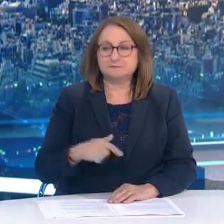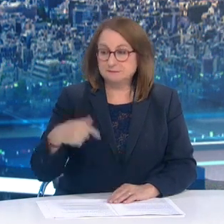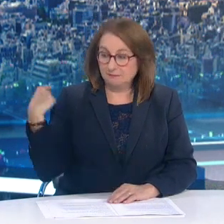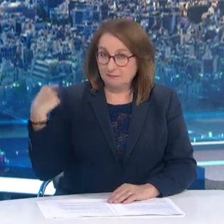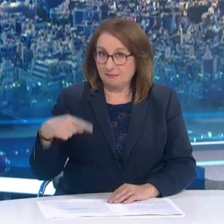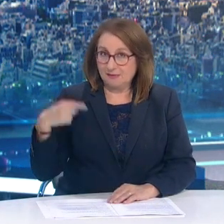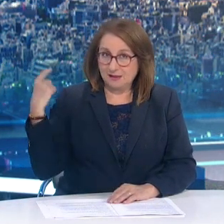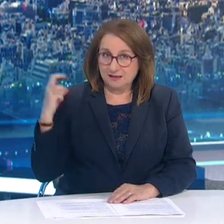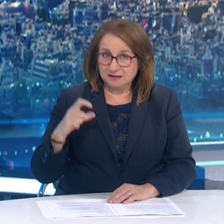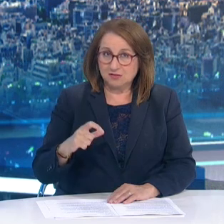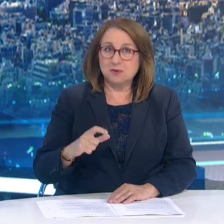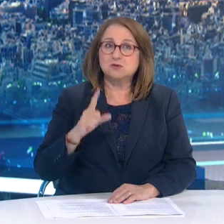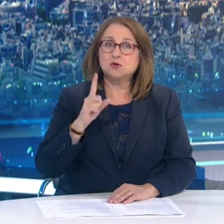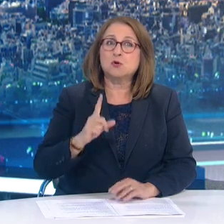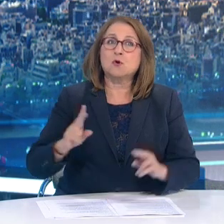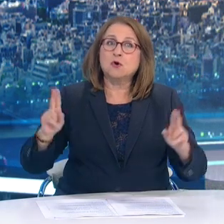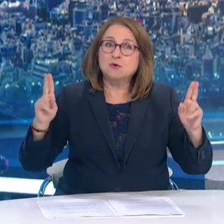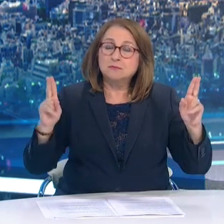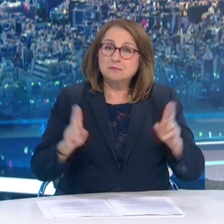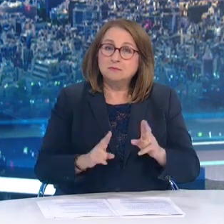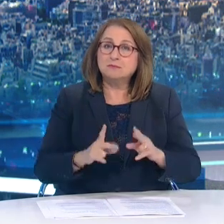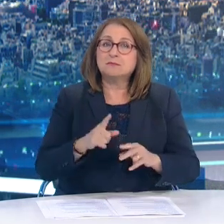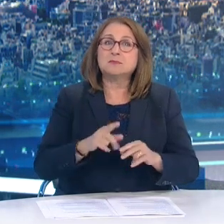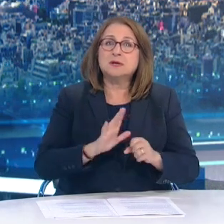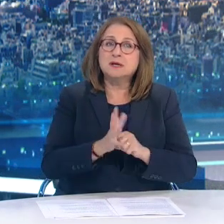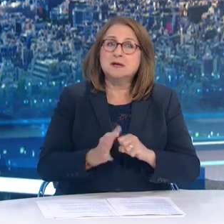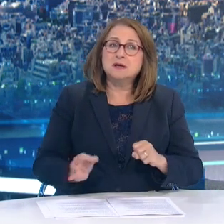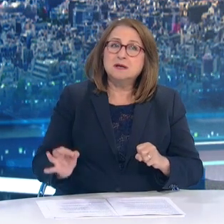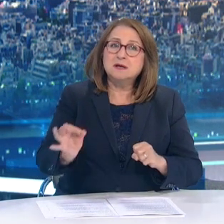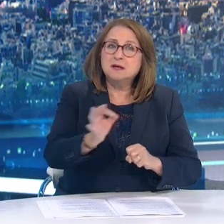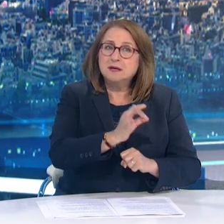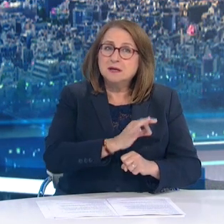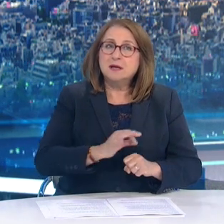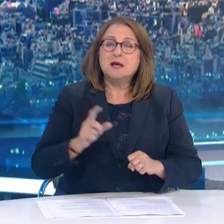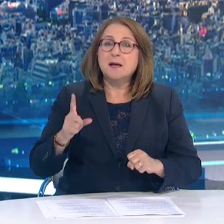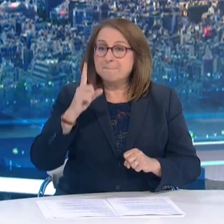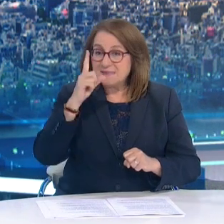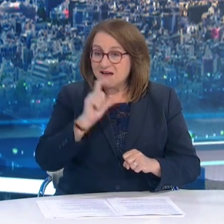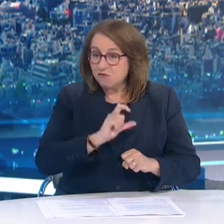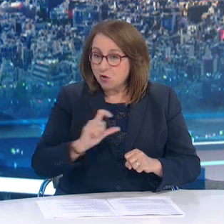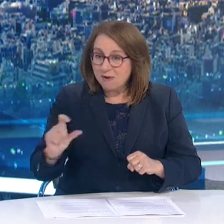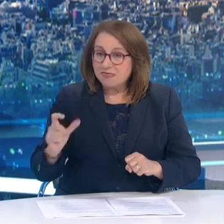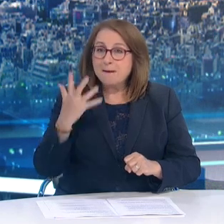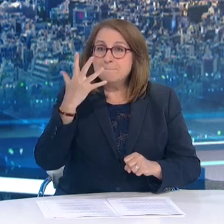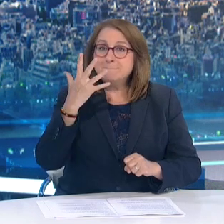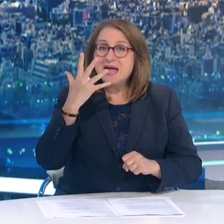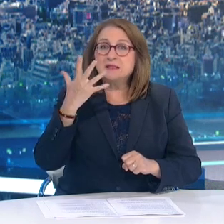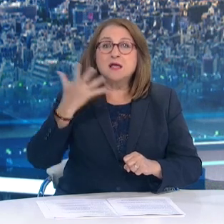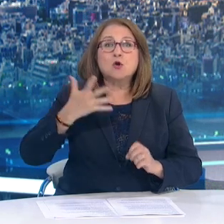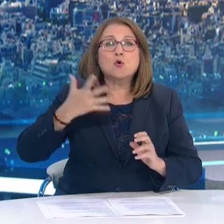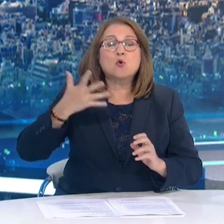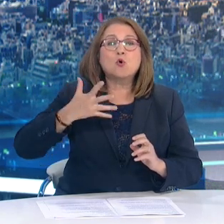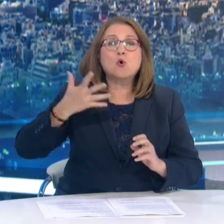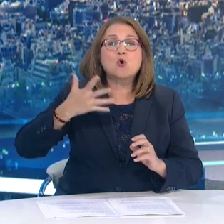περαιτέρω μοίωση της διάμεσης ηλικίας των νέων κοσμάτων που έπεσε μόλις σε μια εβδομάδα κατά 5 χρόνια. Δηλαδή